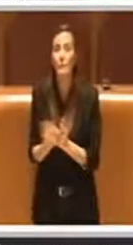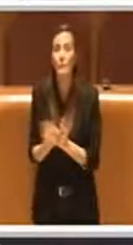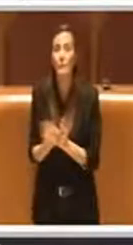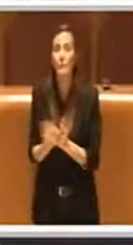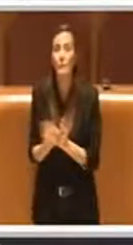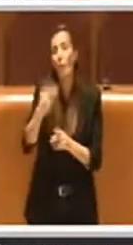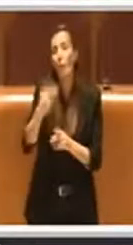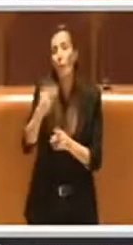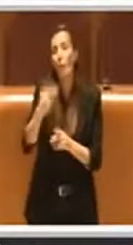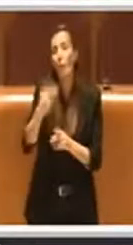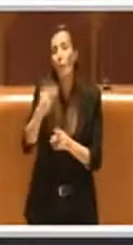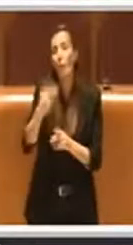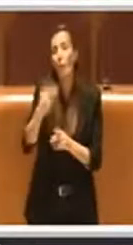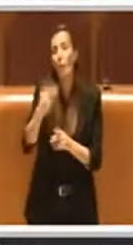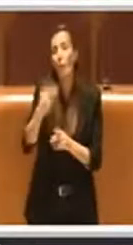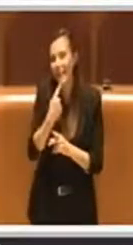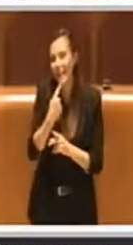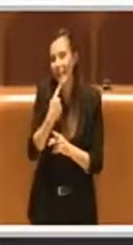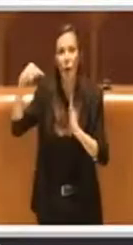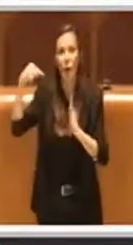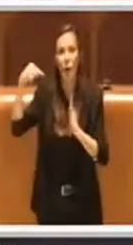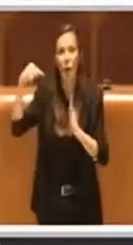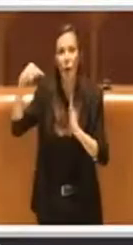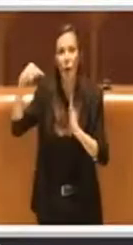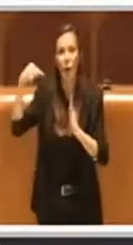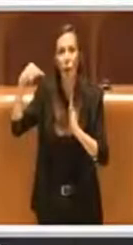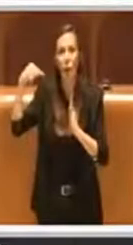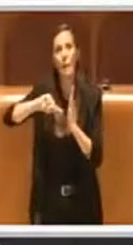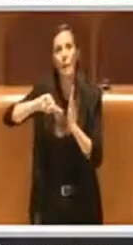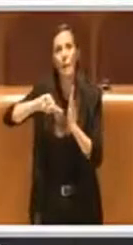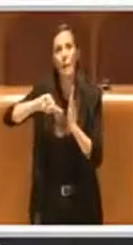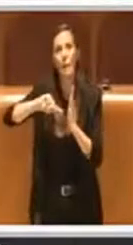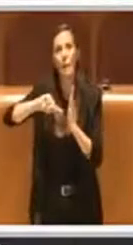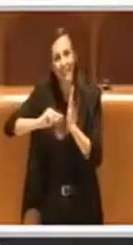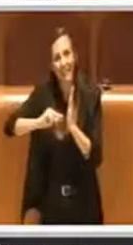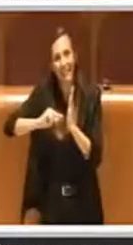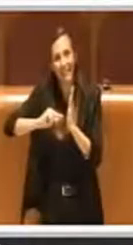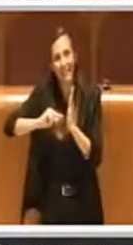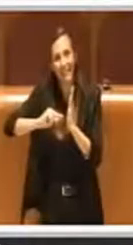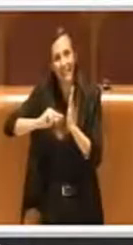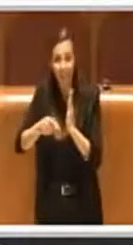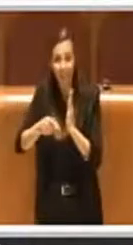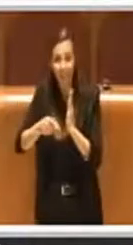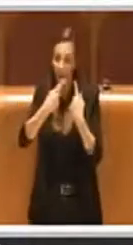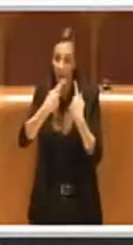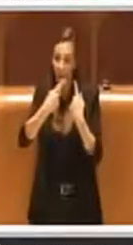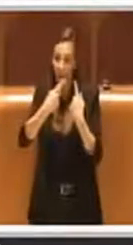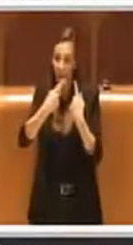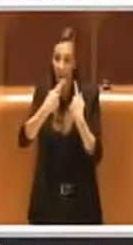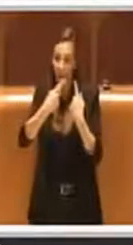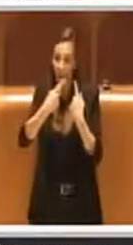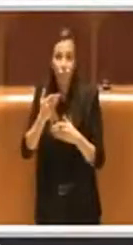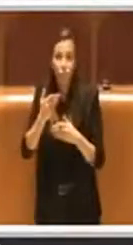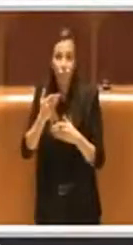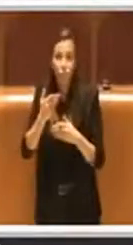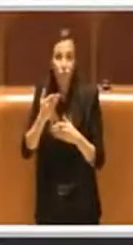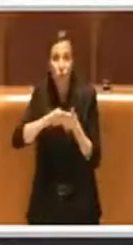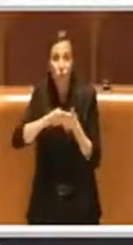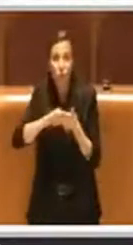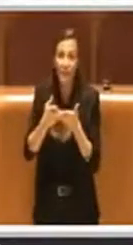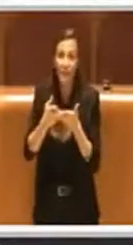contribuito con numerosi emendamenti e sub-emendamenti. Abbiamo votato favorevolmente quelli che avevano i pareri